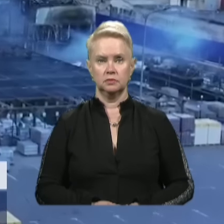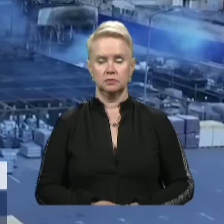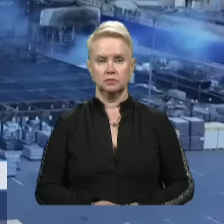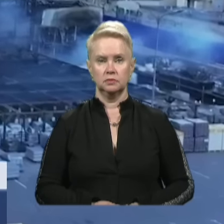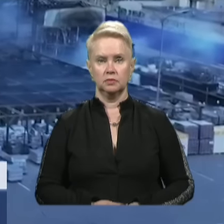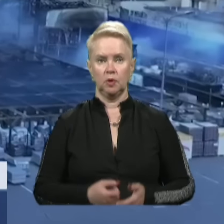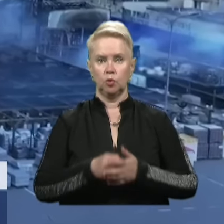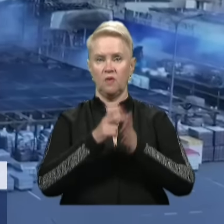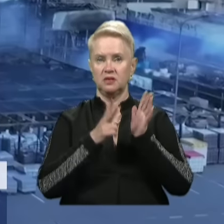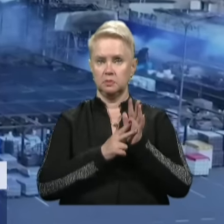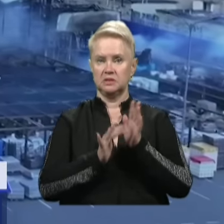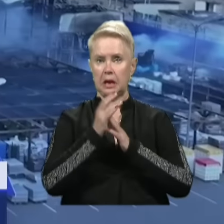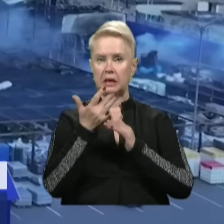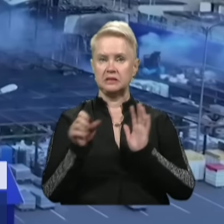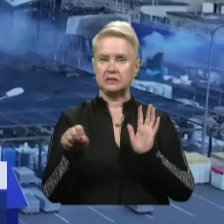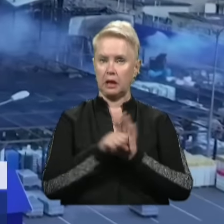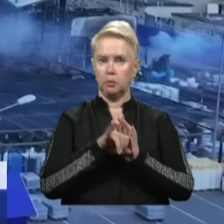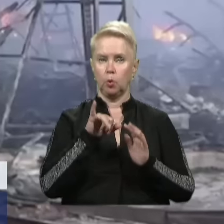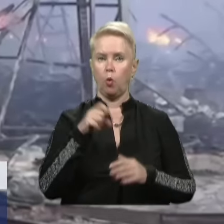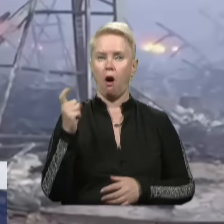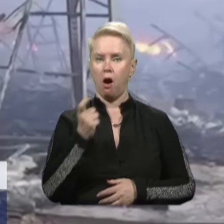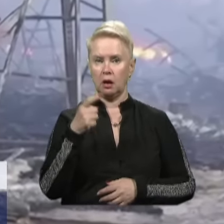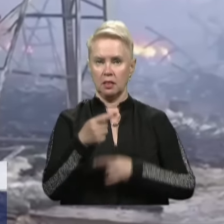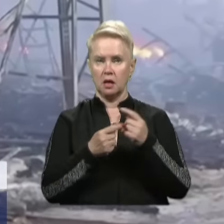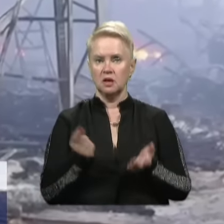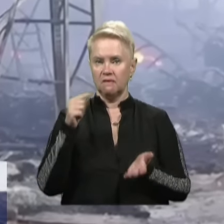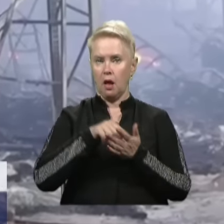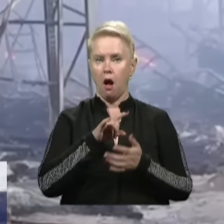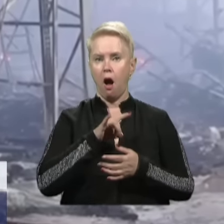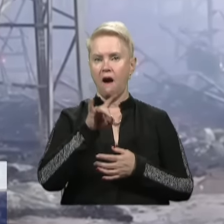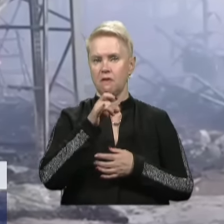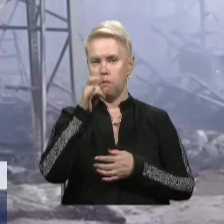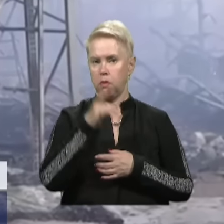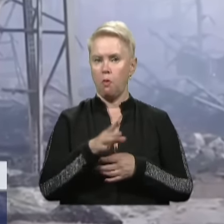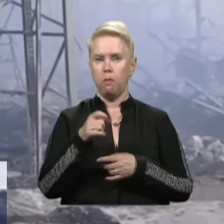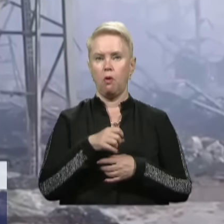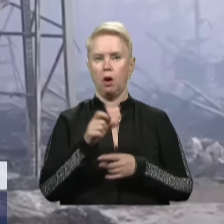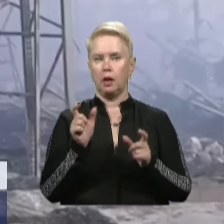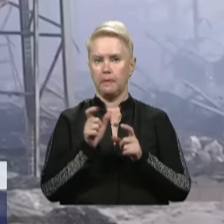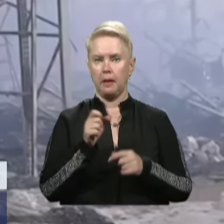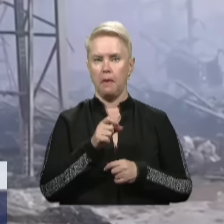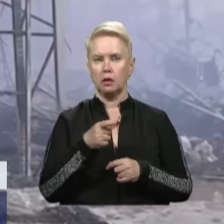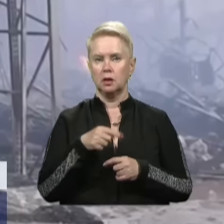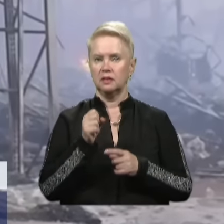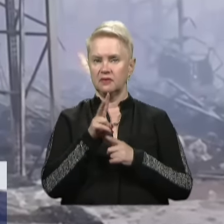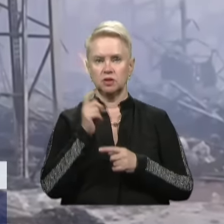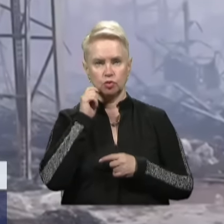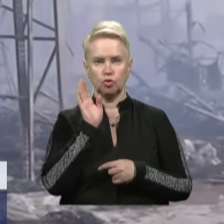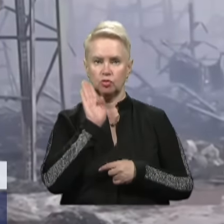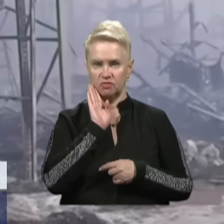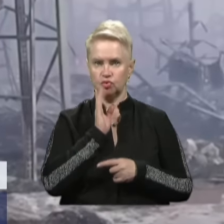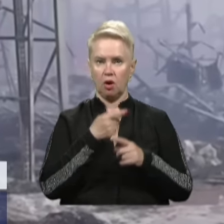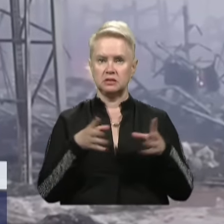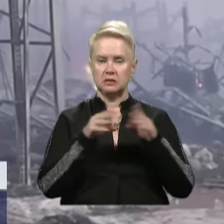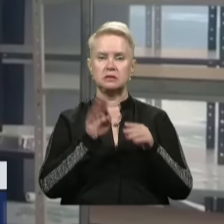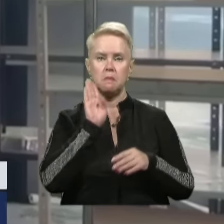До 18-ти зросла кількість загиблих у Харкові внаслідок лучання авіабомб по гіпермаркету. Серед них 12-річна дівчинка,